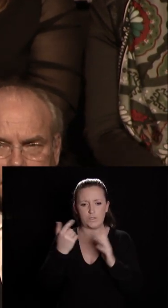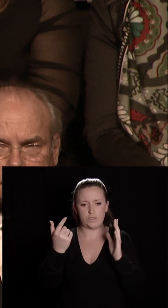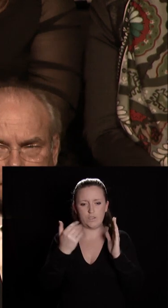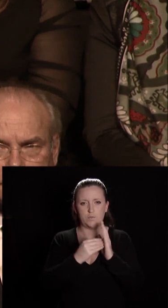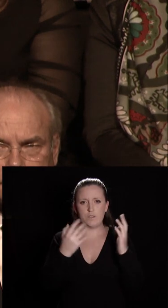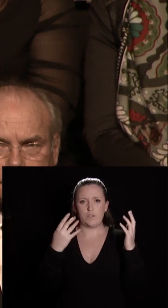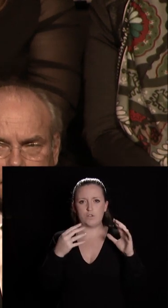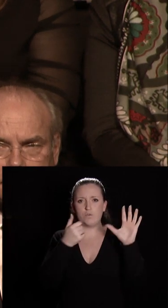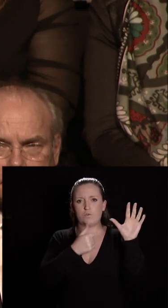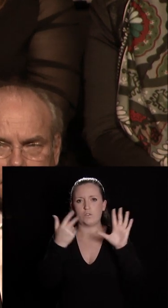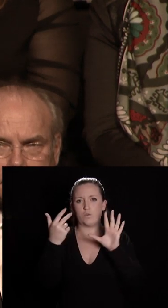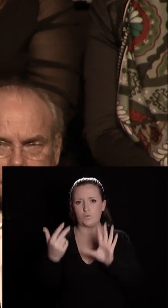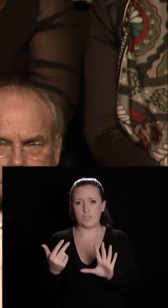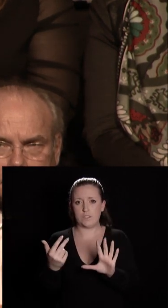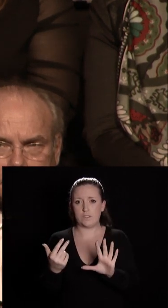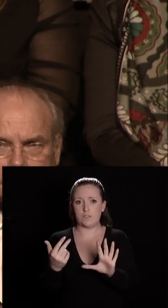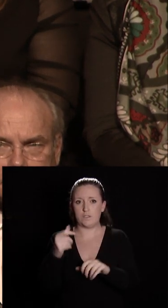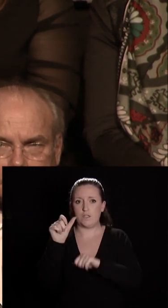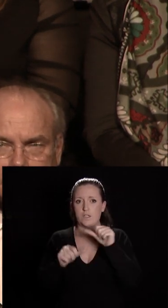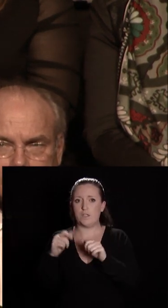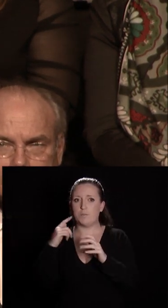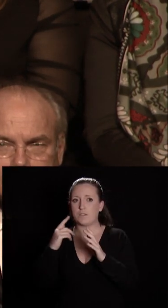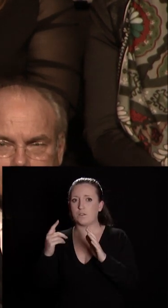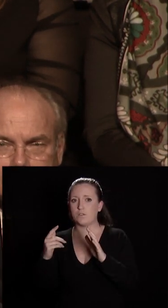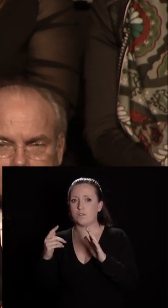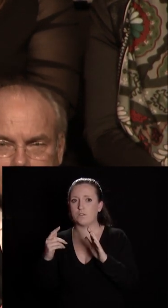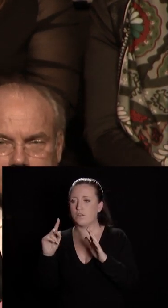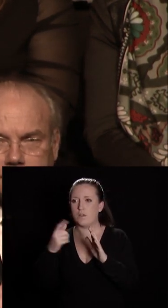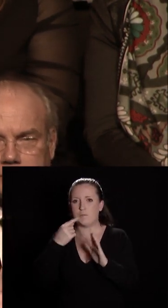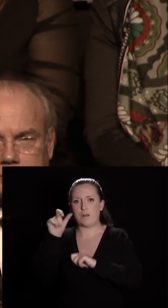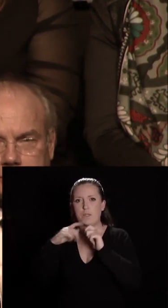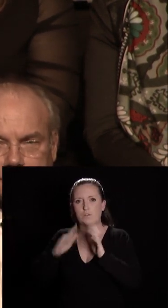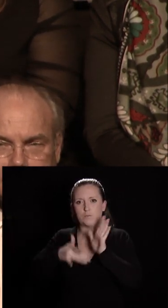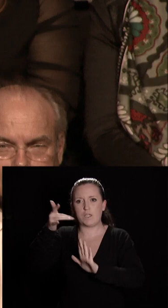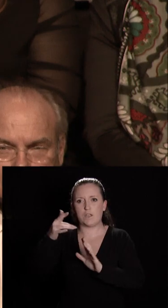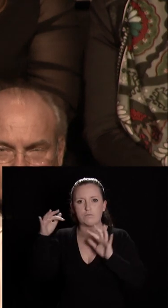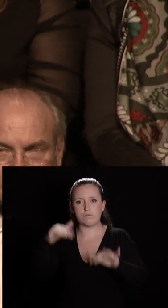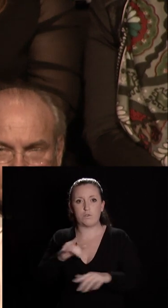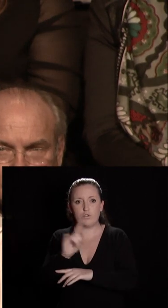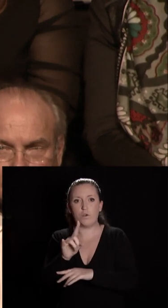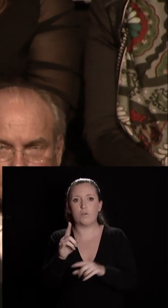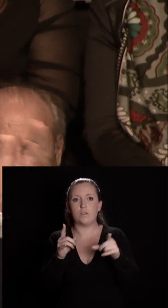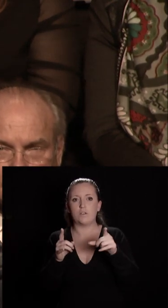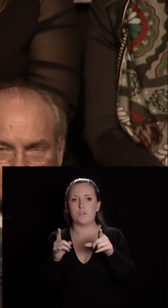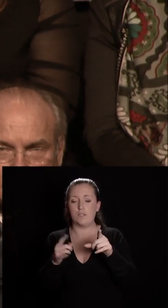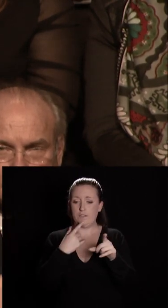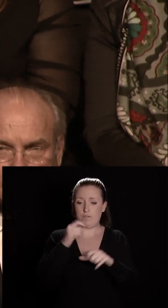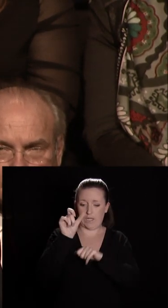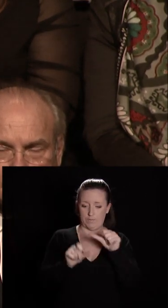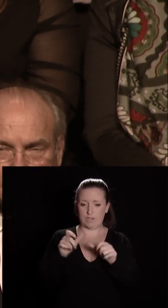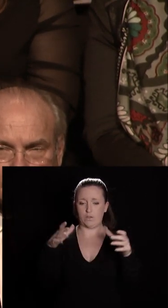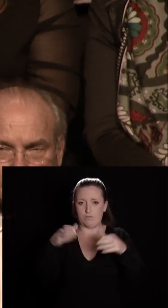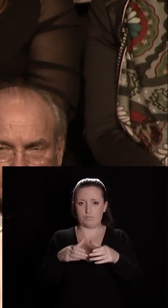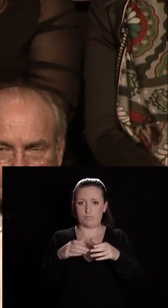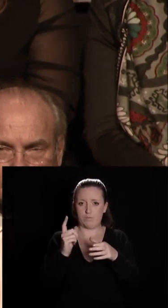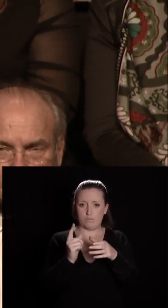le solde migratoire, que personne n'ait peur, il ne'agit pas d'immigrer, le solde migratoire, c'est la différence entre ceux qui quittent la